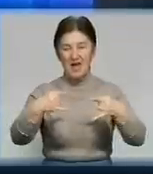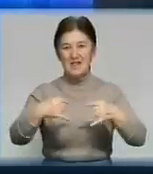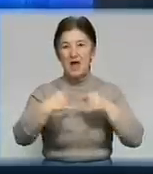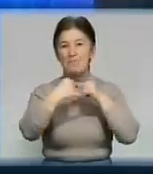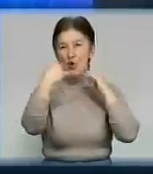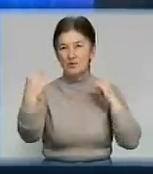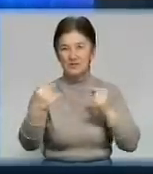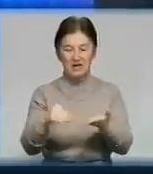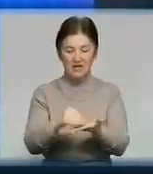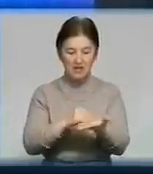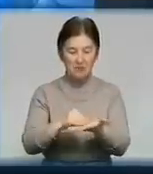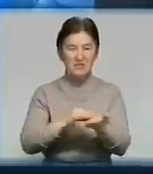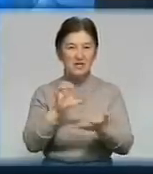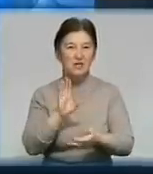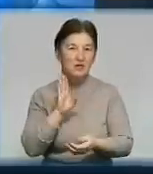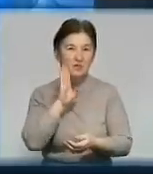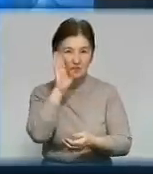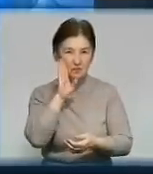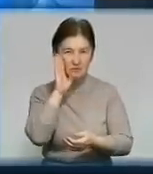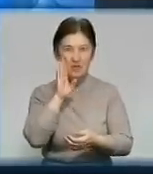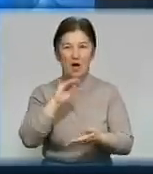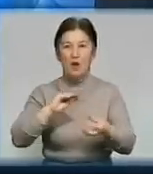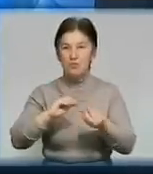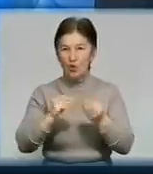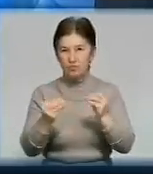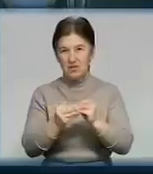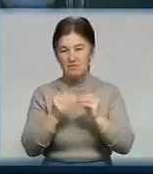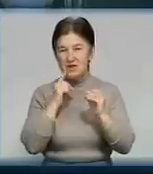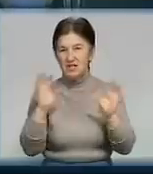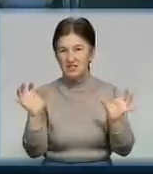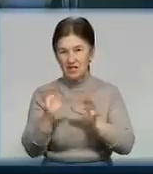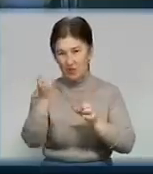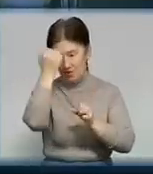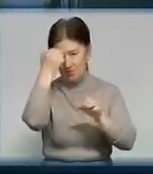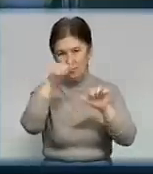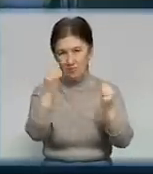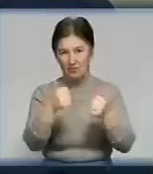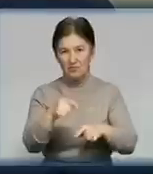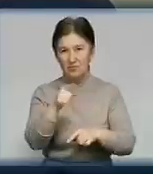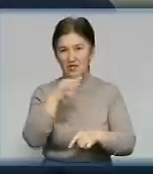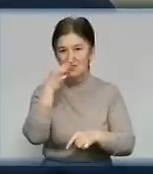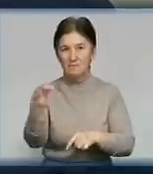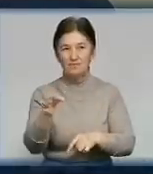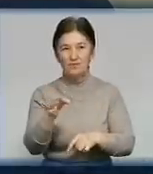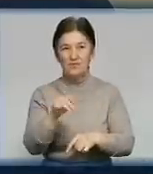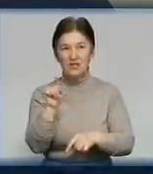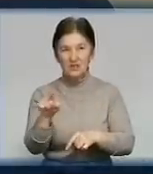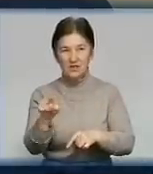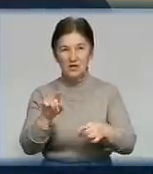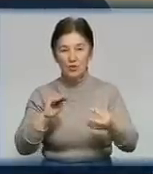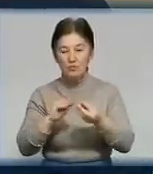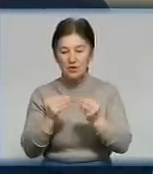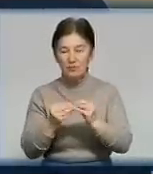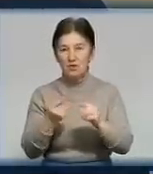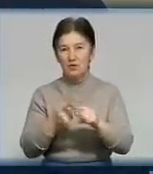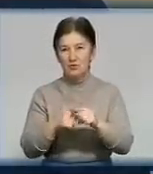репетировали з 9-ї ранку. Прямо у ефірі проблему збереження археологічних пам'яток озвучила Ірина Козар. Це та проблема, від